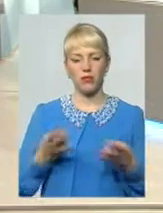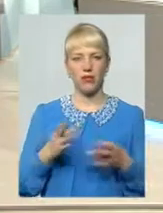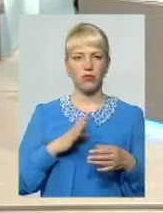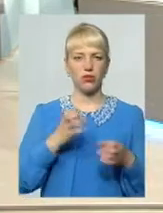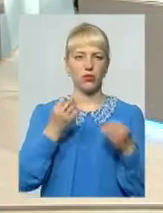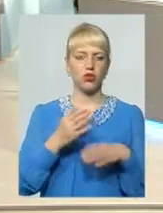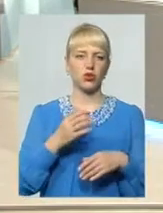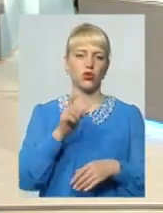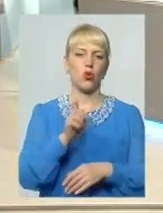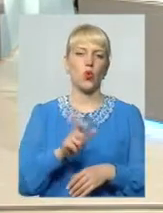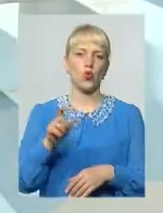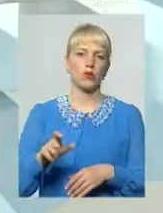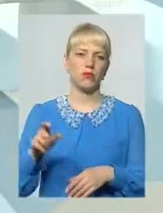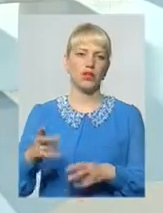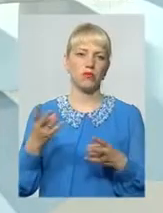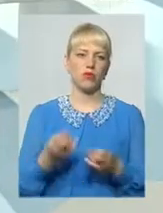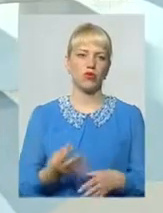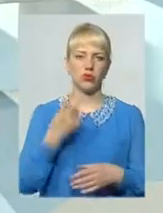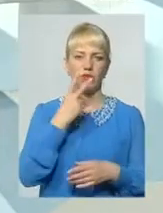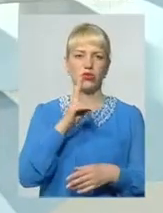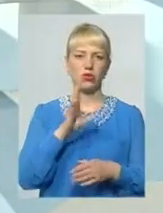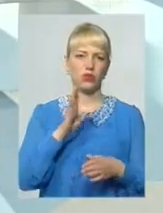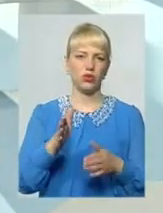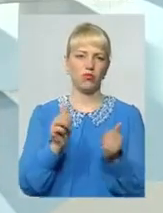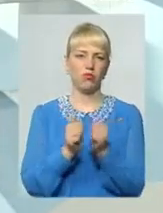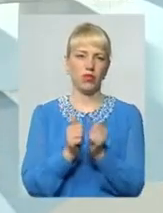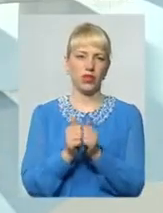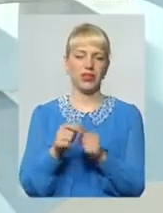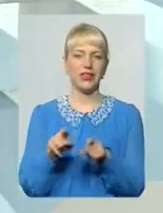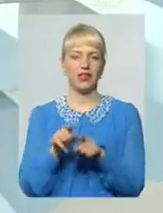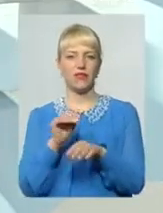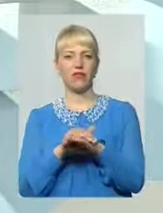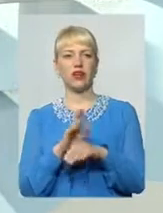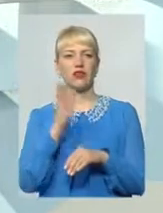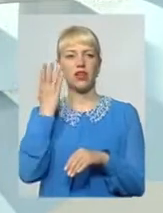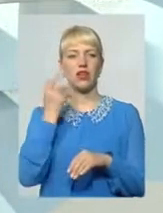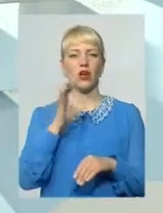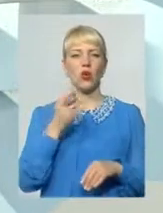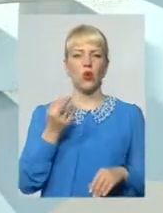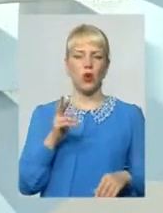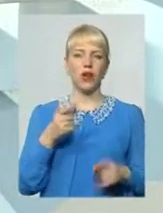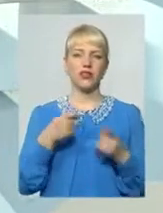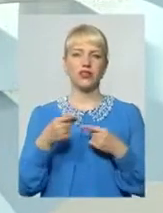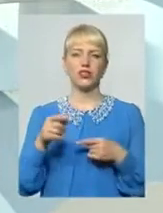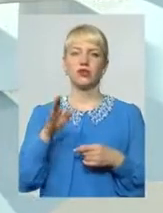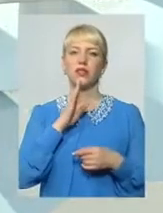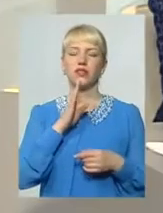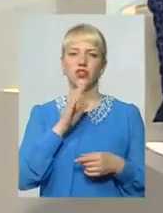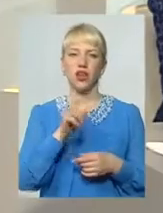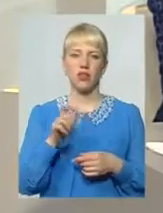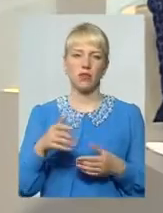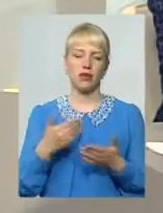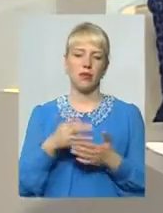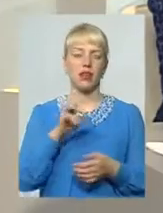бути людьми І маємо просто бачити, хто живе поряд І от такий факт, як, наприклад, з Юлією І ще з іншими дівчатками Чи зараз от там